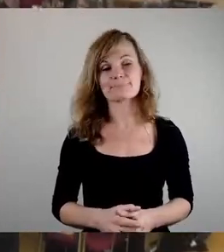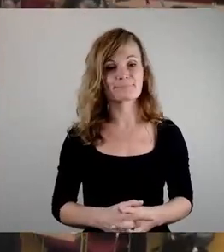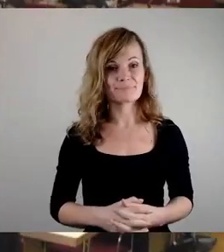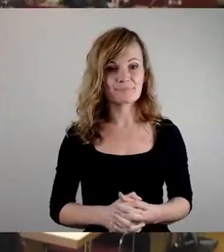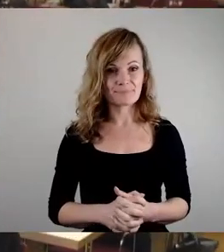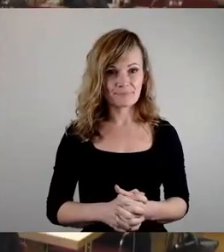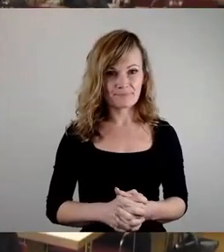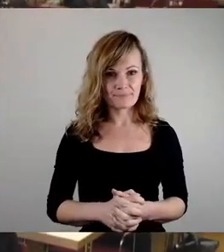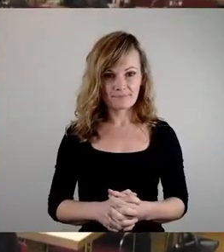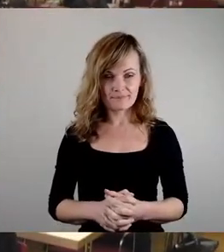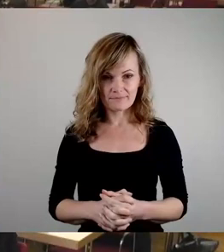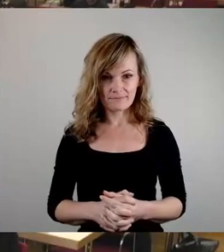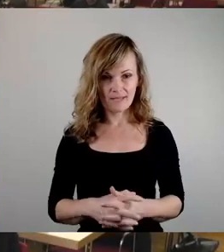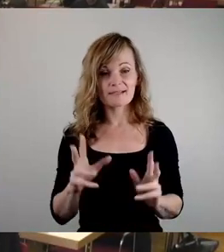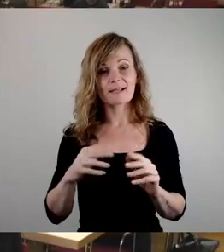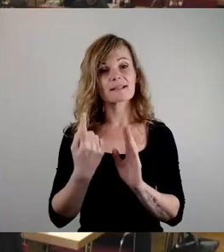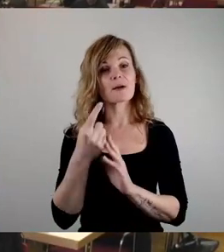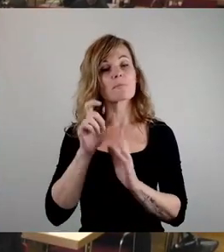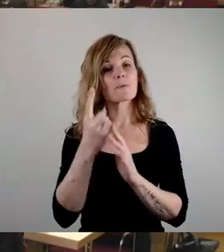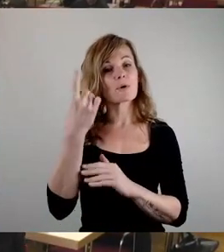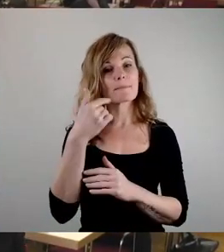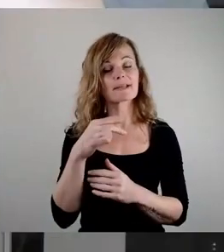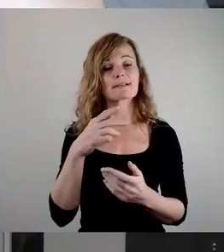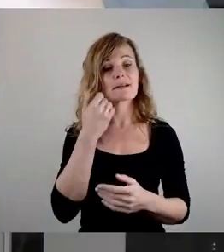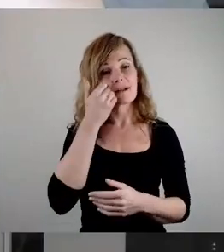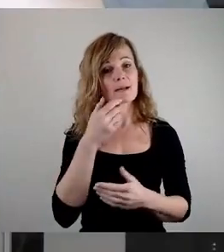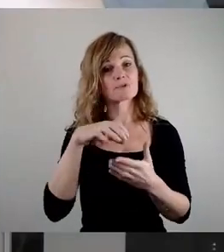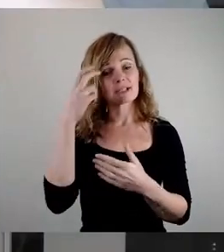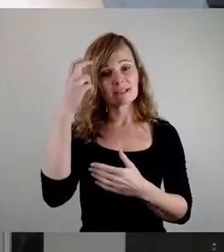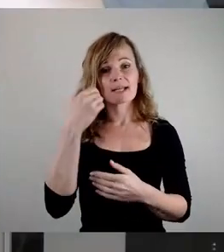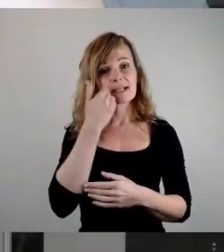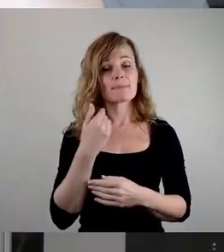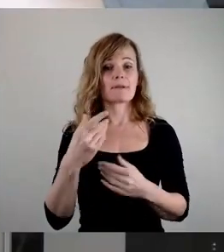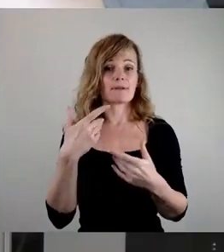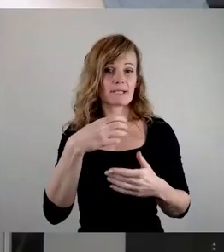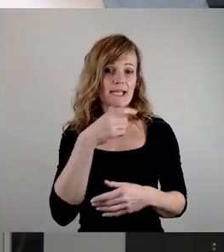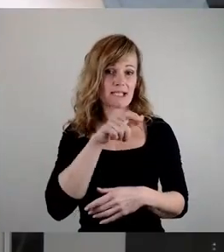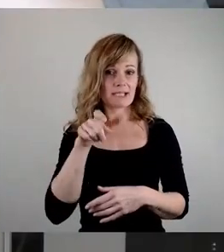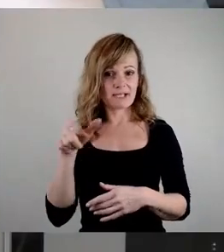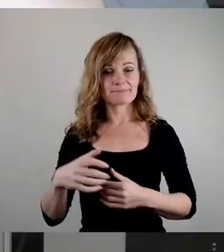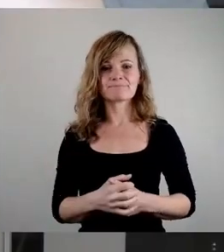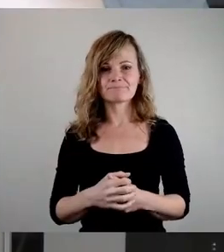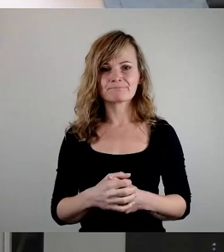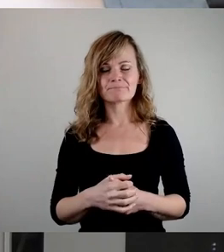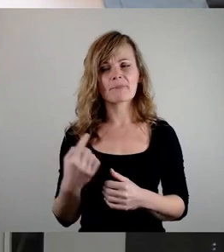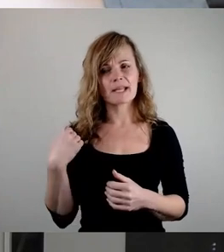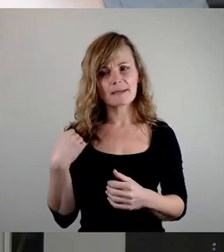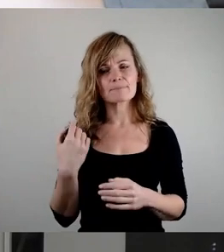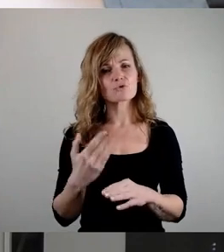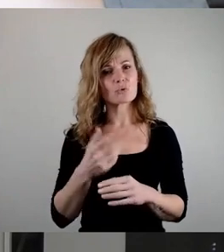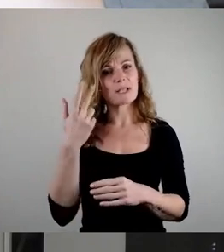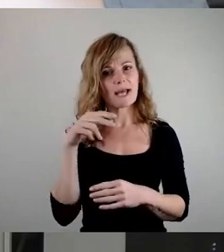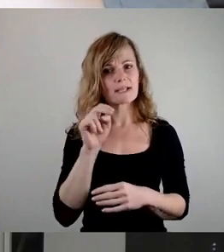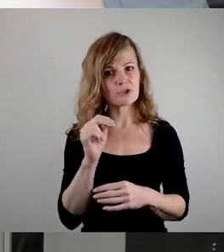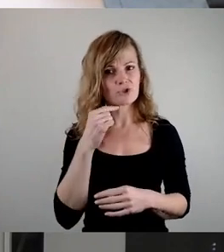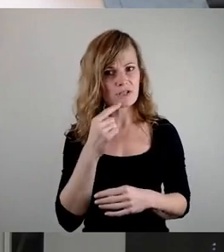Ja, sehr geehrter Herr Oberbürgermeister, sehr geehrte Stadträte, liebe Dresdner. Ich kann an vieles anschließen, was der Herr Nitsch gesagt hat.